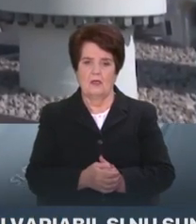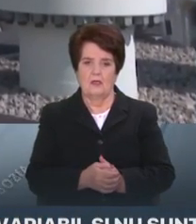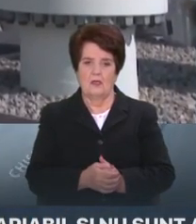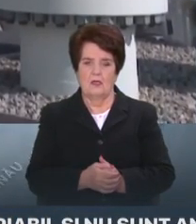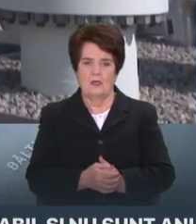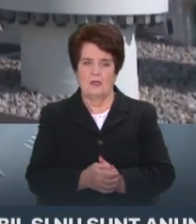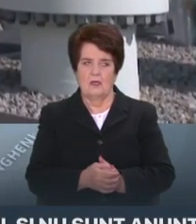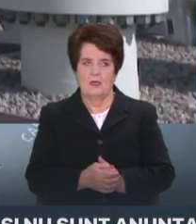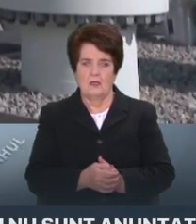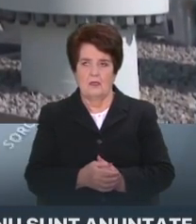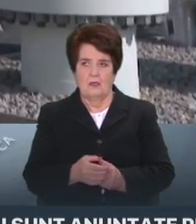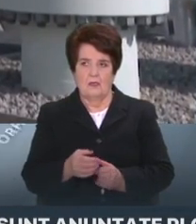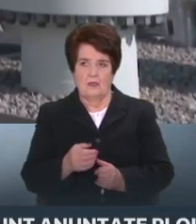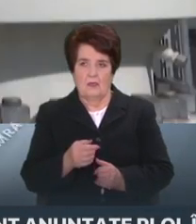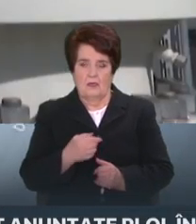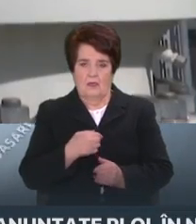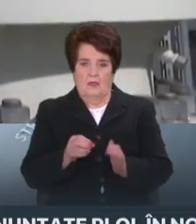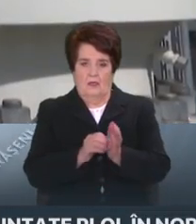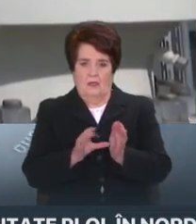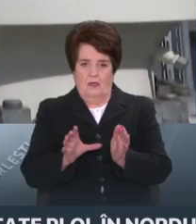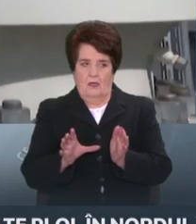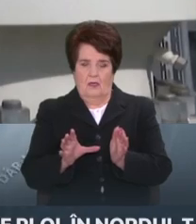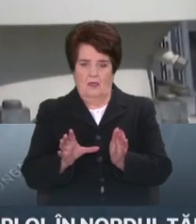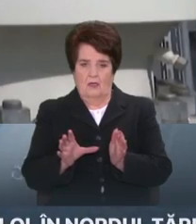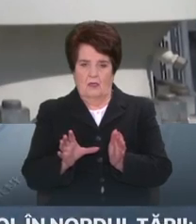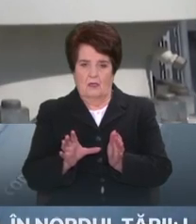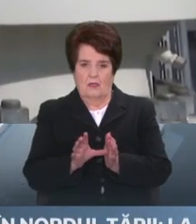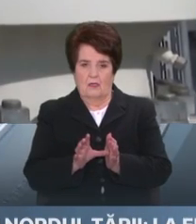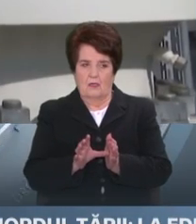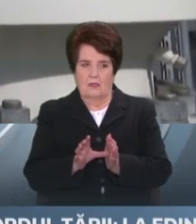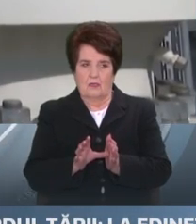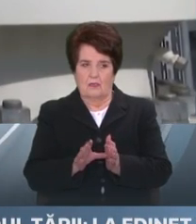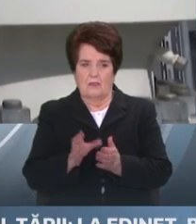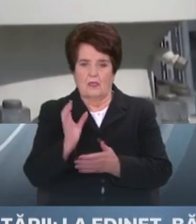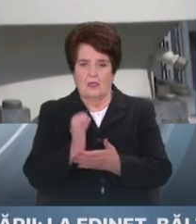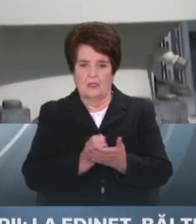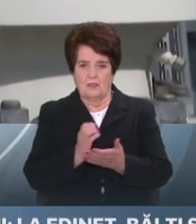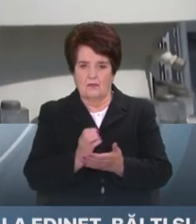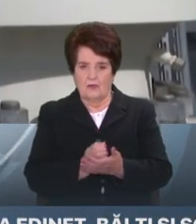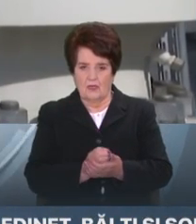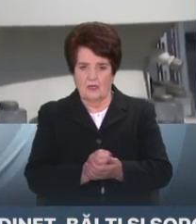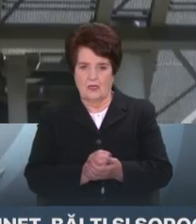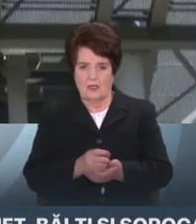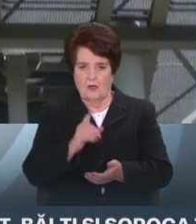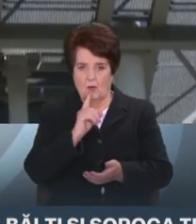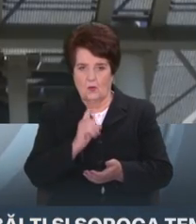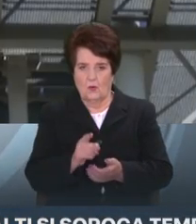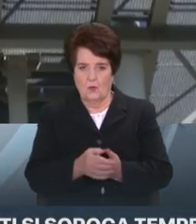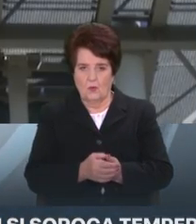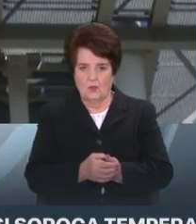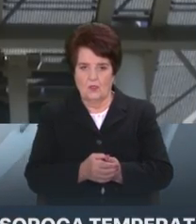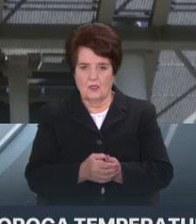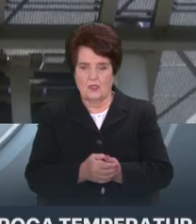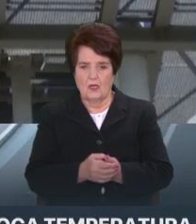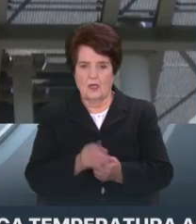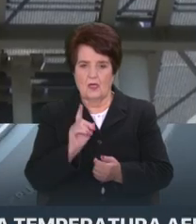În a treia lunii a fiecarei luni calendaristice se efectuează rezervări de capacitate lunară pentru transportul